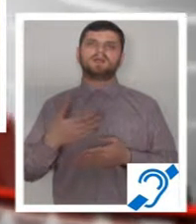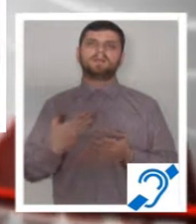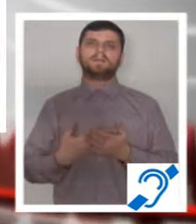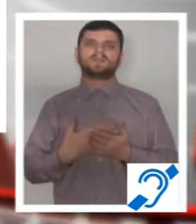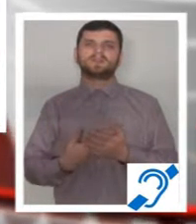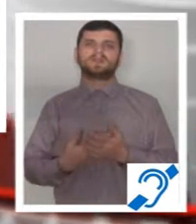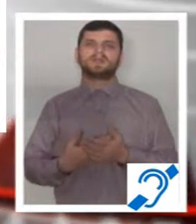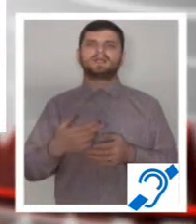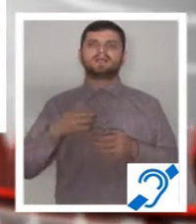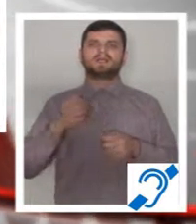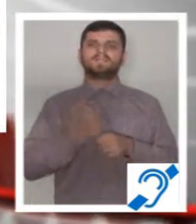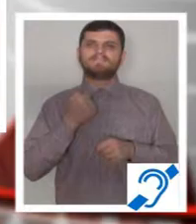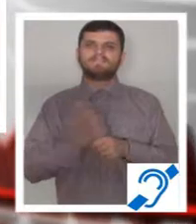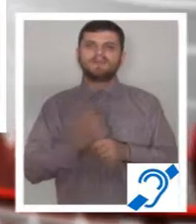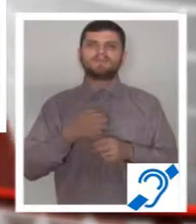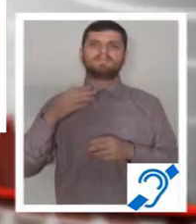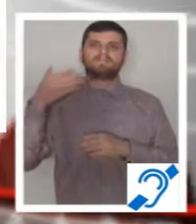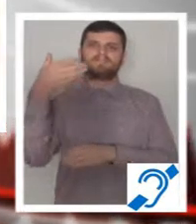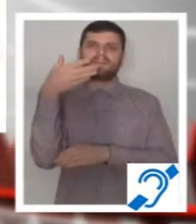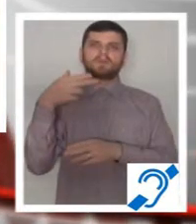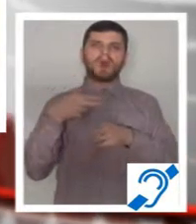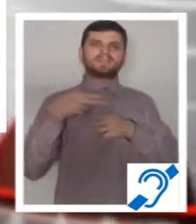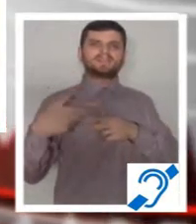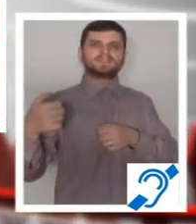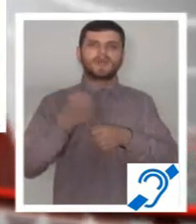banilor primiți de municipalitate până acum pentru plata lucrărilor.